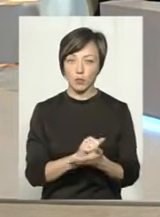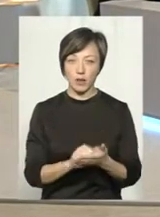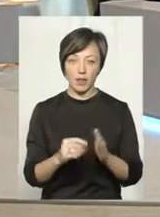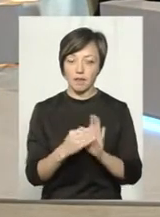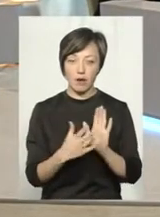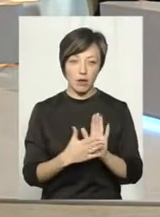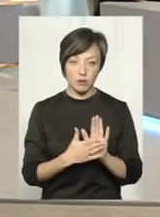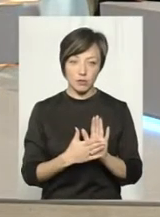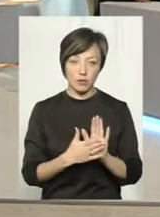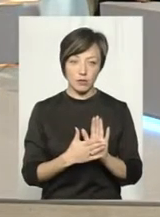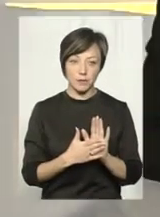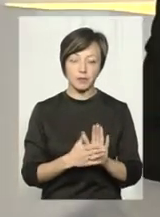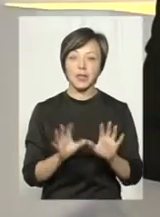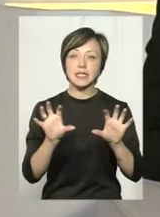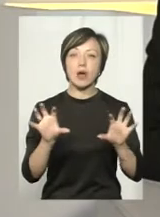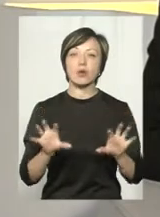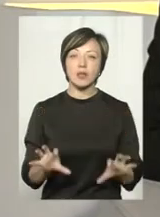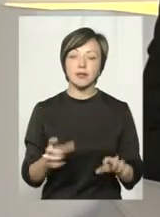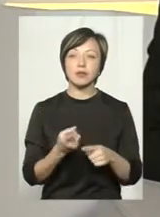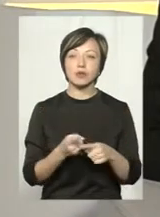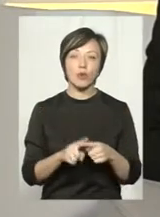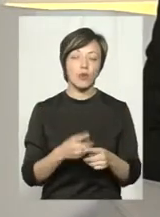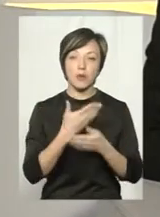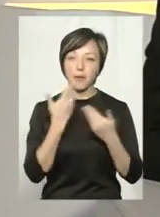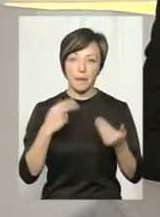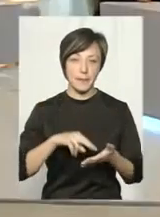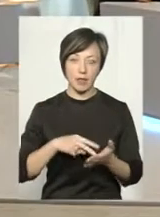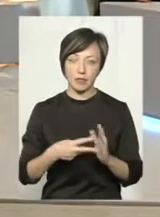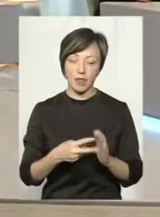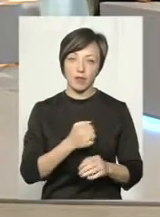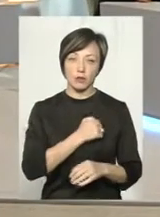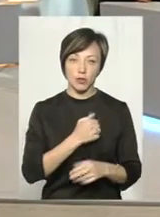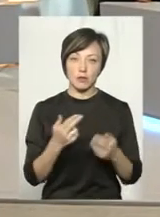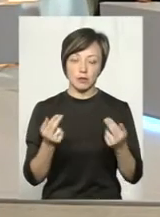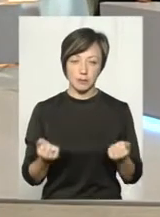вказувати? Тобто законодавством цього не передбачається. На жаль,